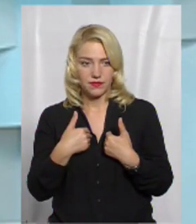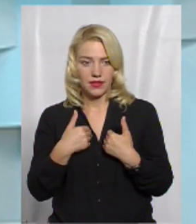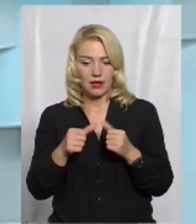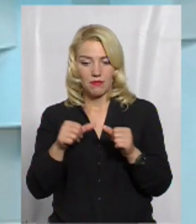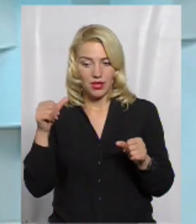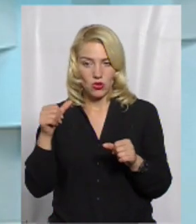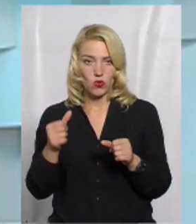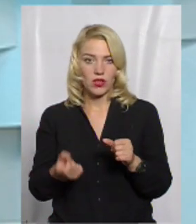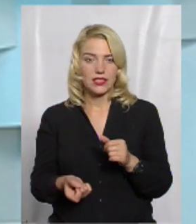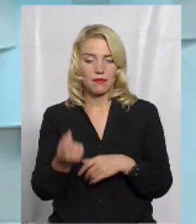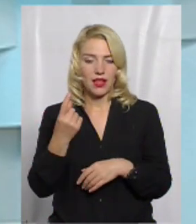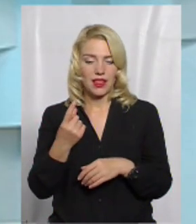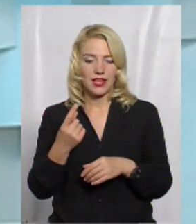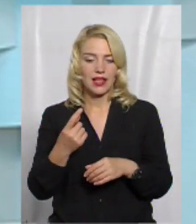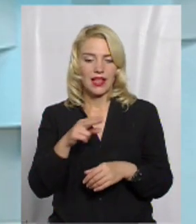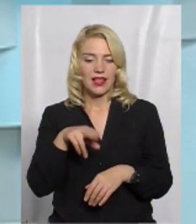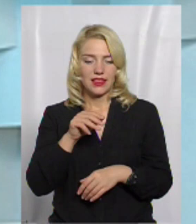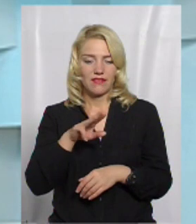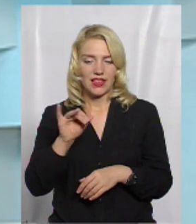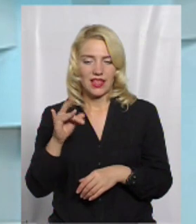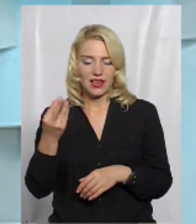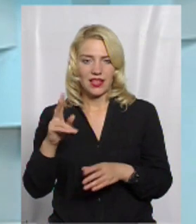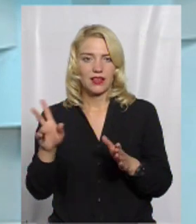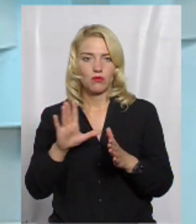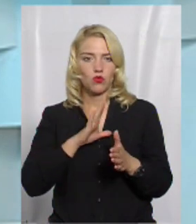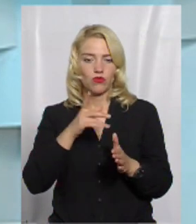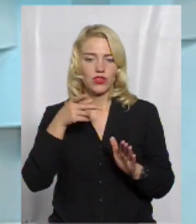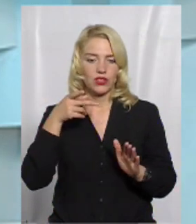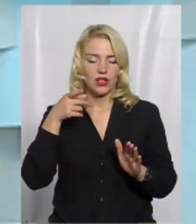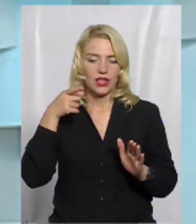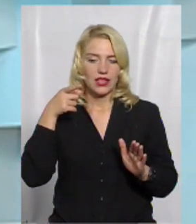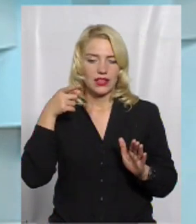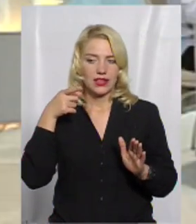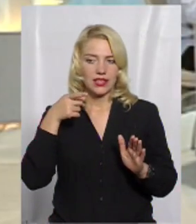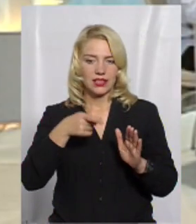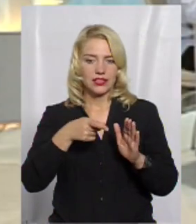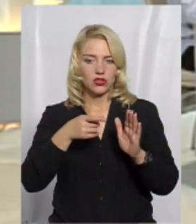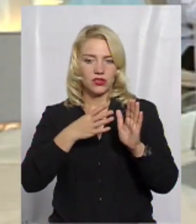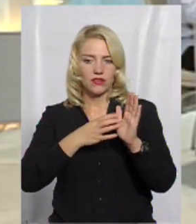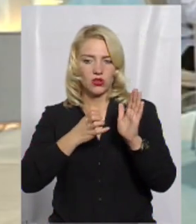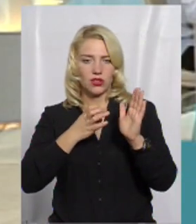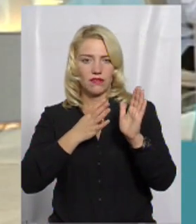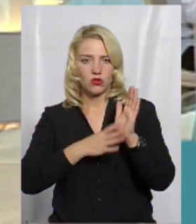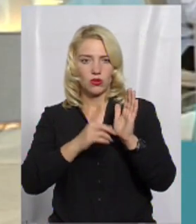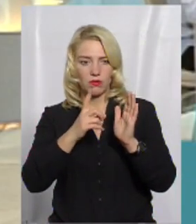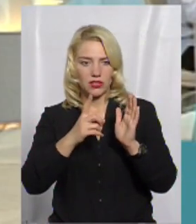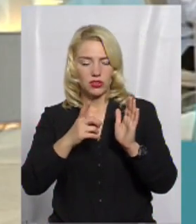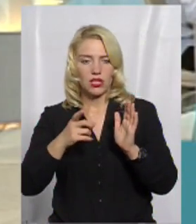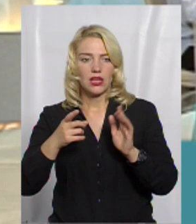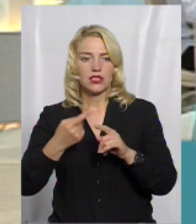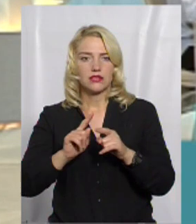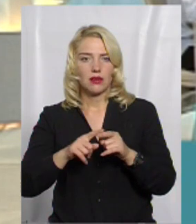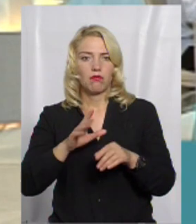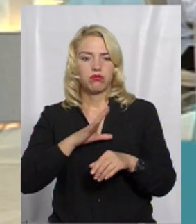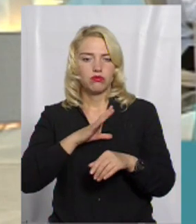спалах дифтерії, який мали ми в 91-98 роках, це в основному було доросле